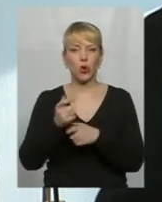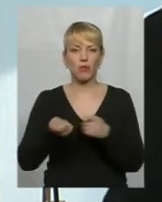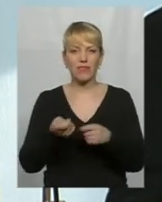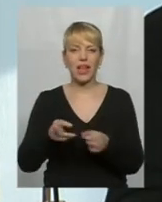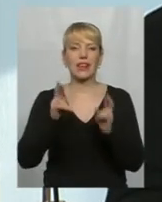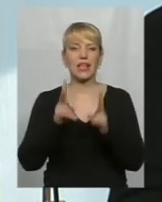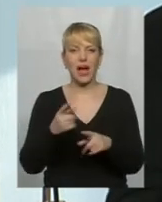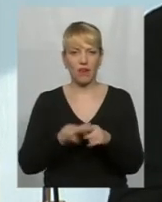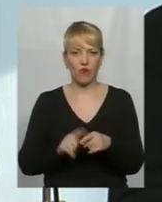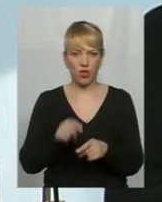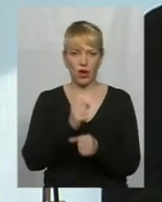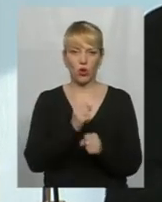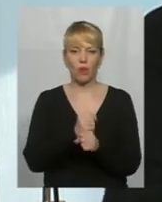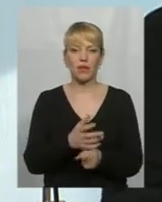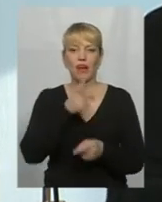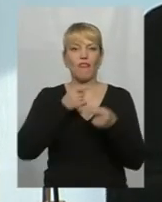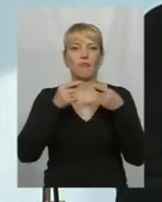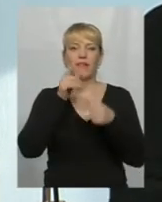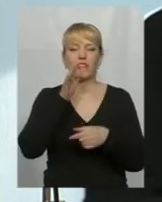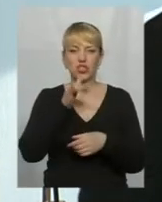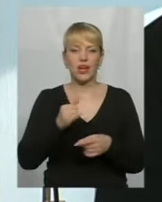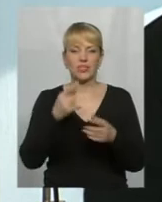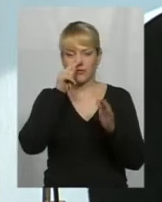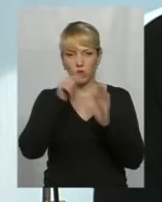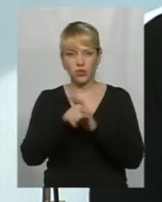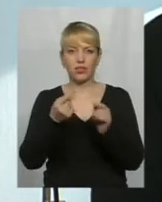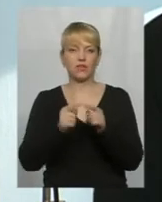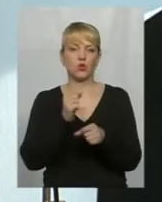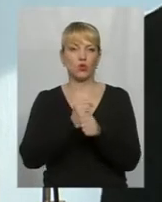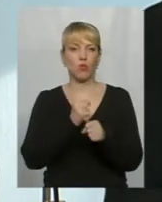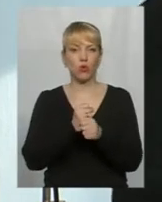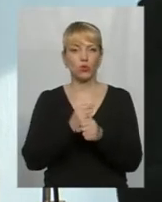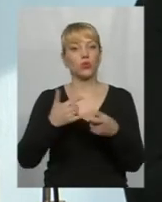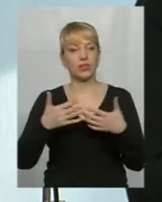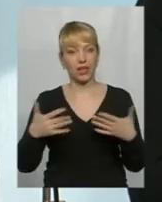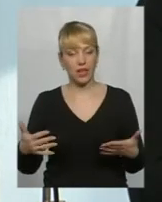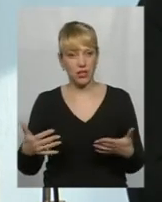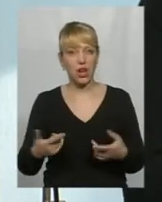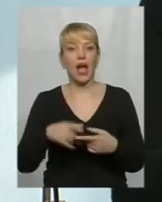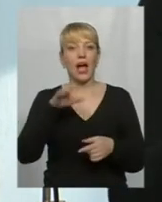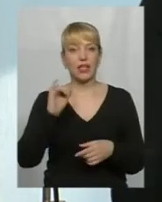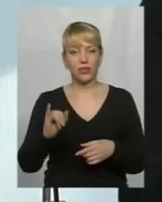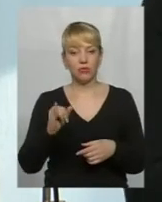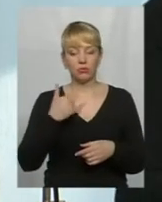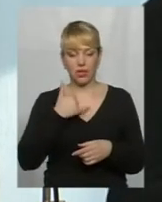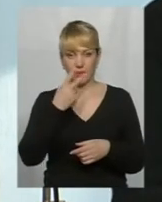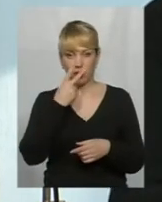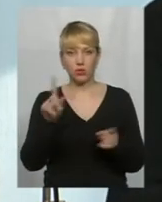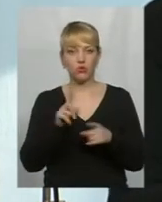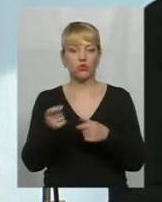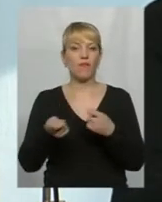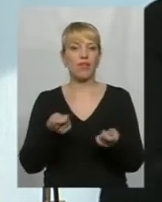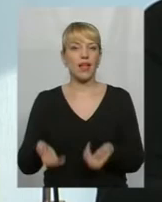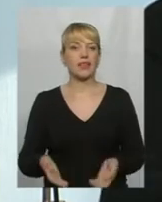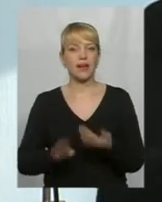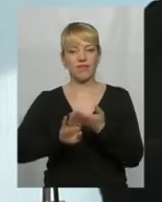вона робить, в певний час і в певній мірі втручатися в цю роботу і так далі. В нас ми бачимо, наче, що влада так і залишається